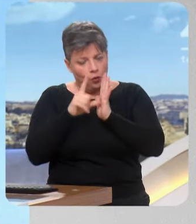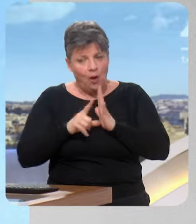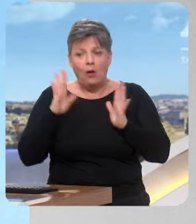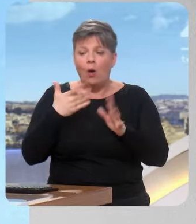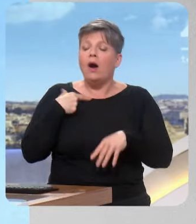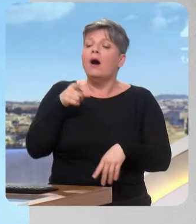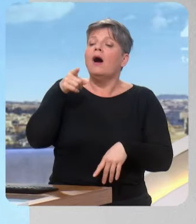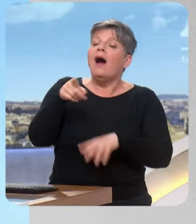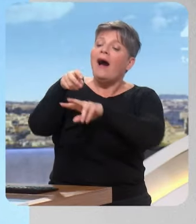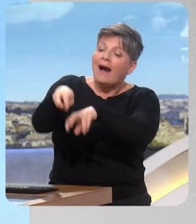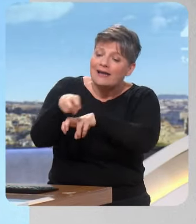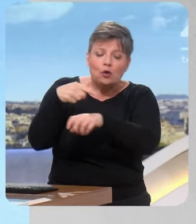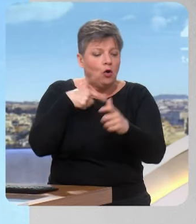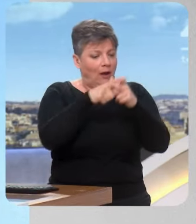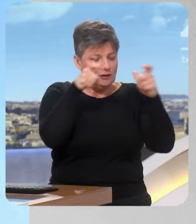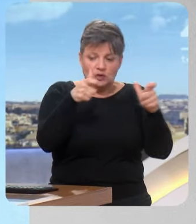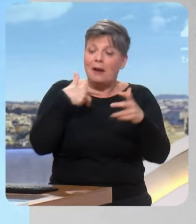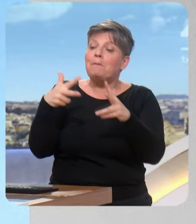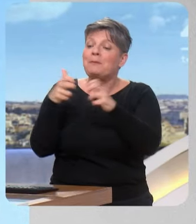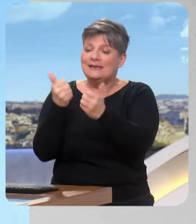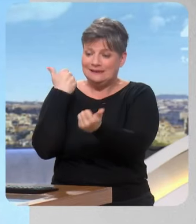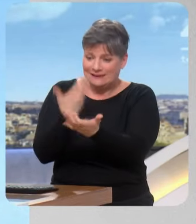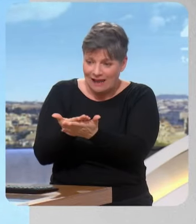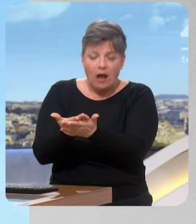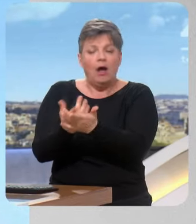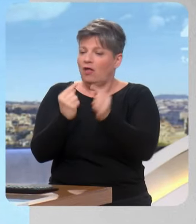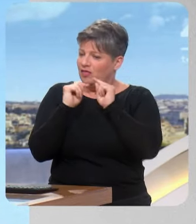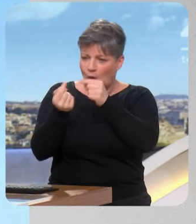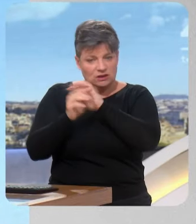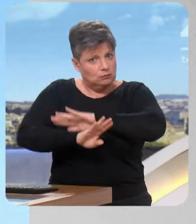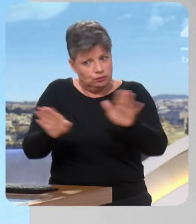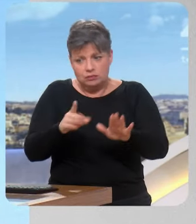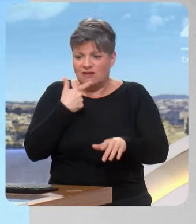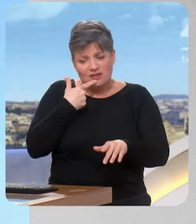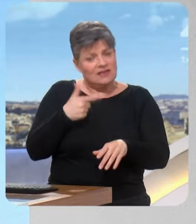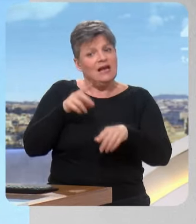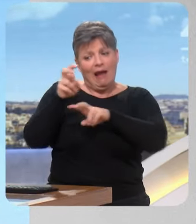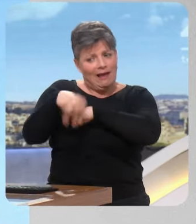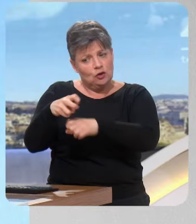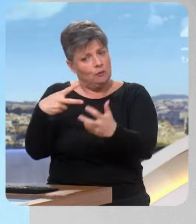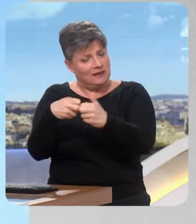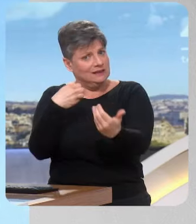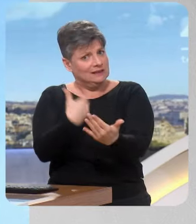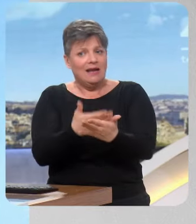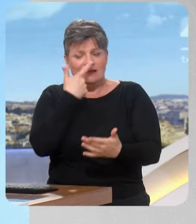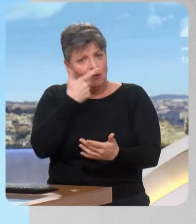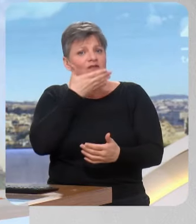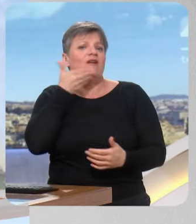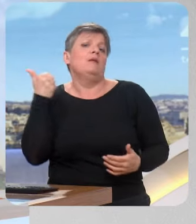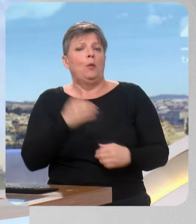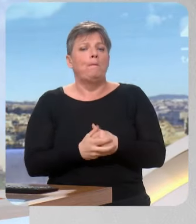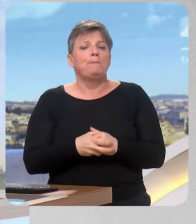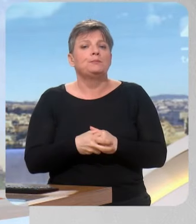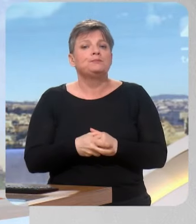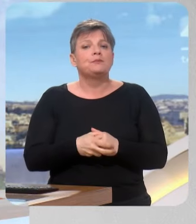'industriel et l'agriculteur, de se mettre d'accord. Et à ce moment-là, c'est non négociable. Et le distributeur appliquera ce prix-là. Et je pense qu'à ce moment-là, le monde agricole ira beaucoup mieux. Vous avez